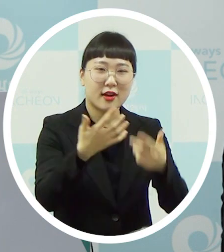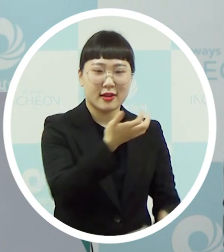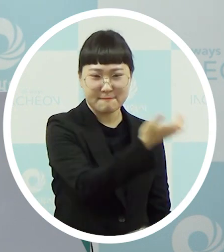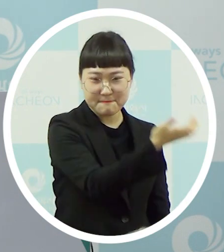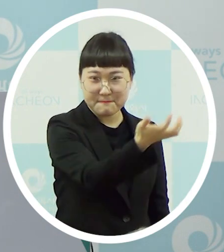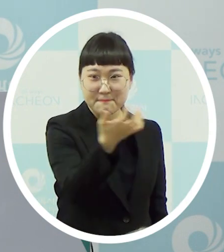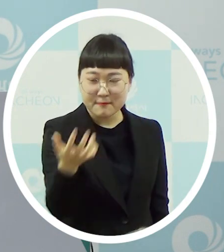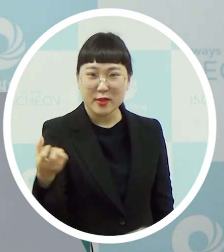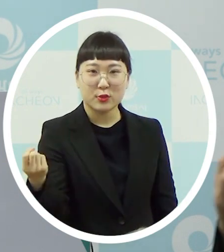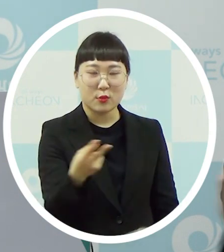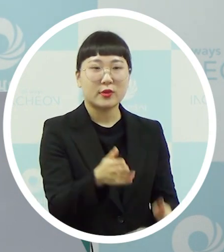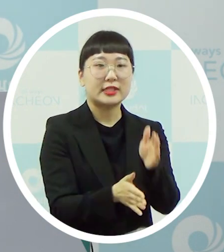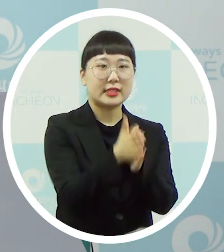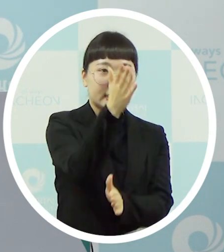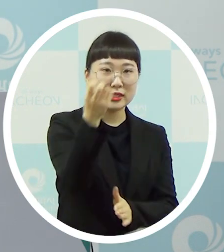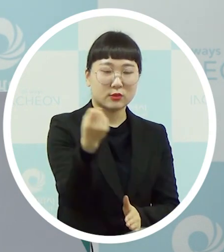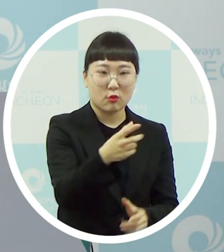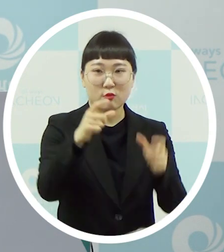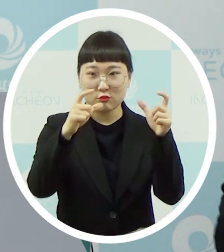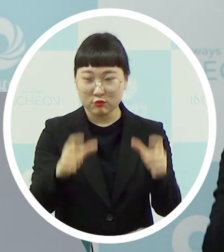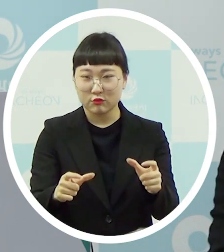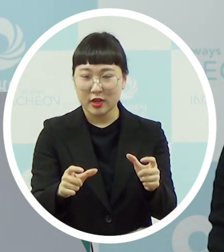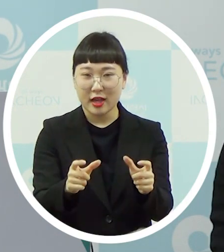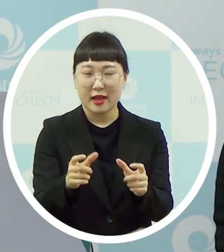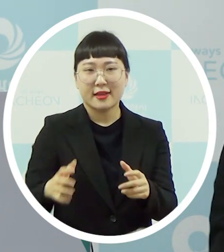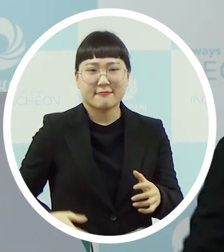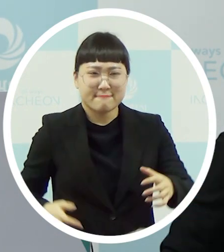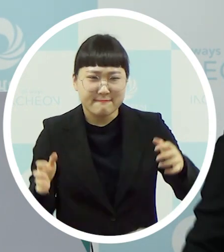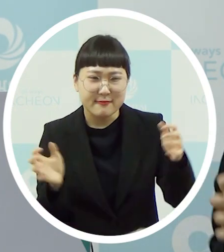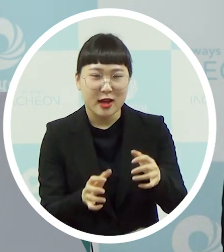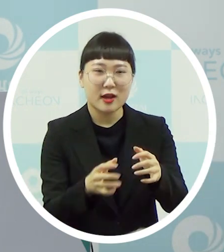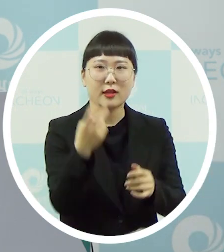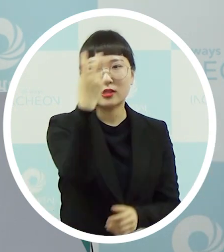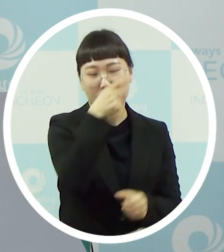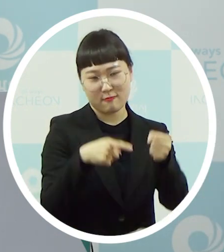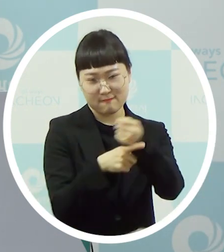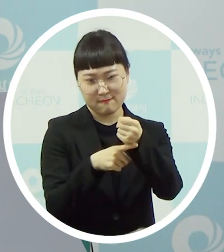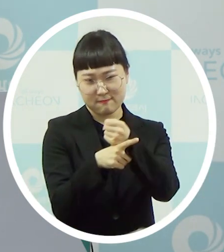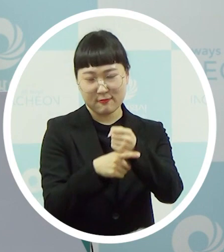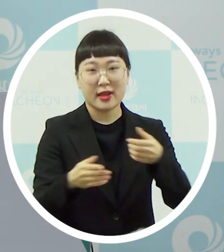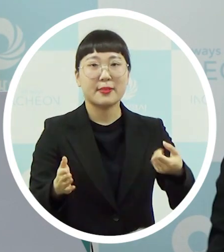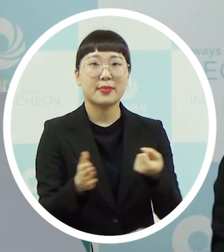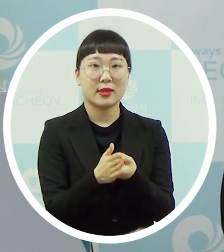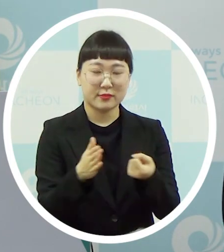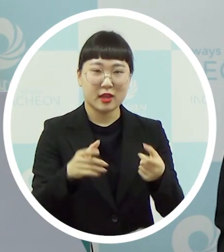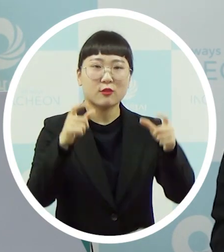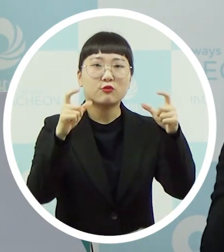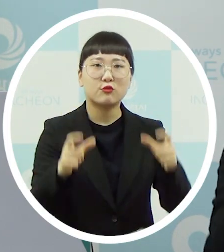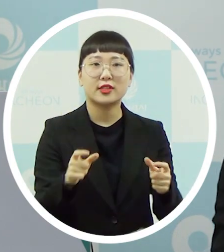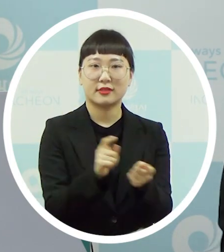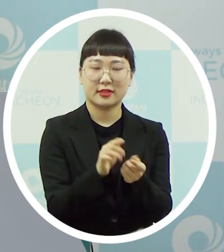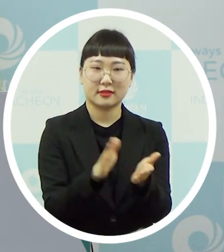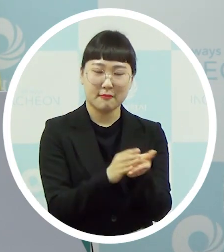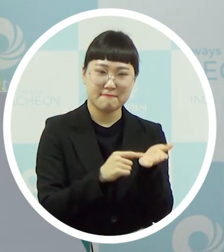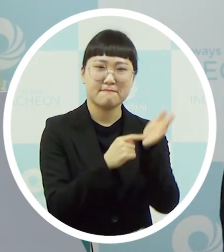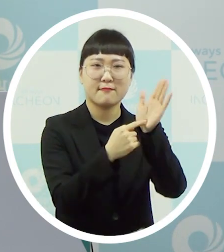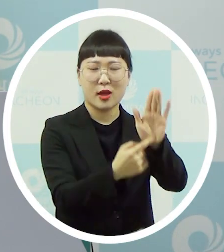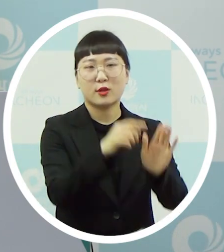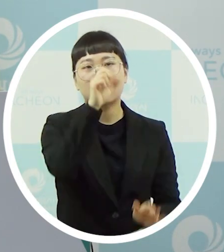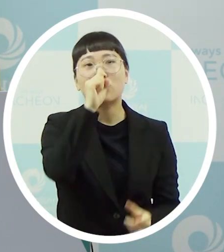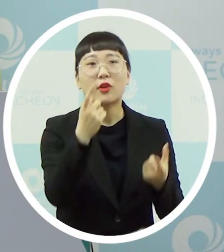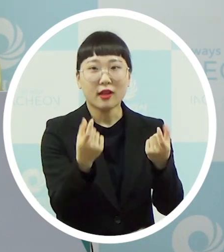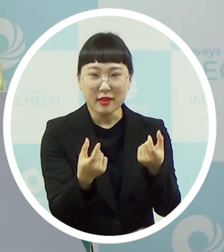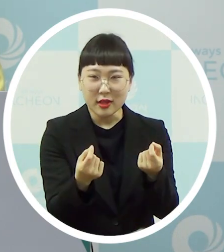시와 구가 동시에 역학조사를 하고 있기 때문에 그런 부분들은 구에서 하는 것이 좋겠다 이런 지금 판단을 하고 있습니다